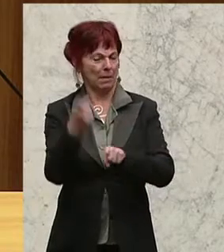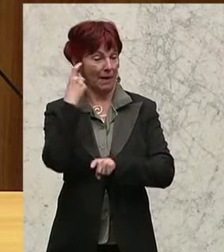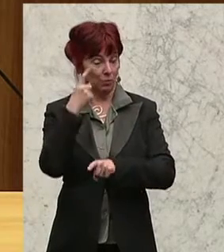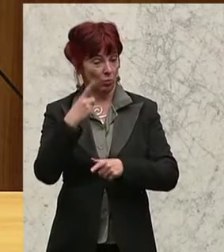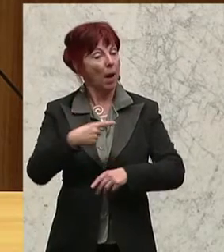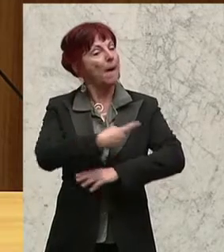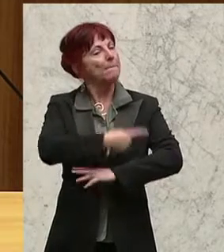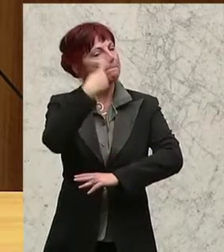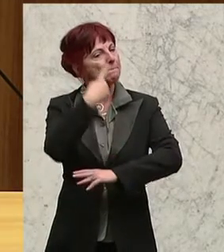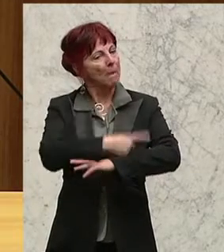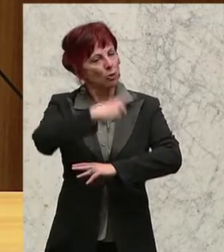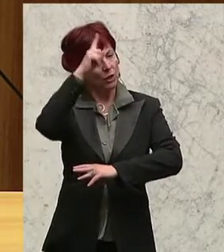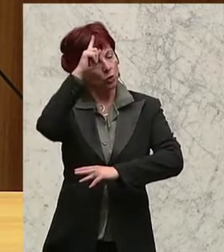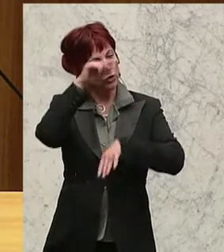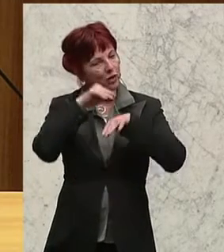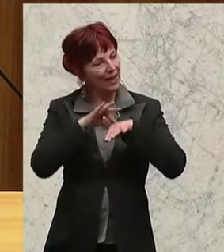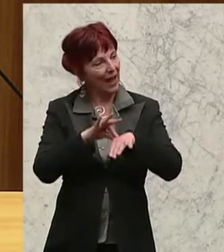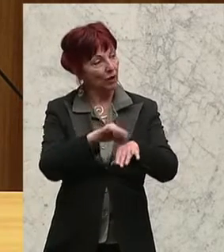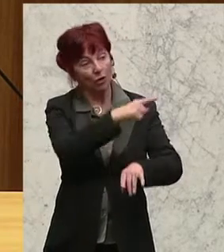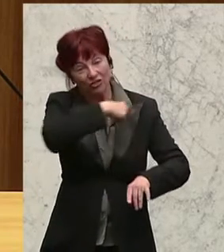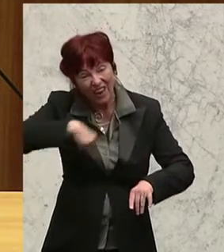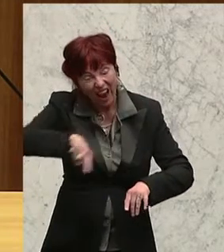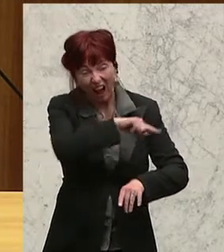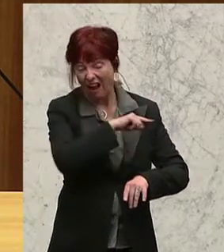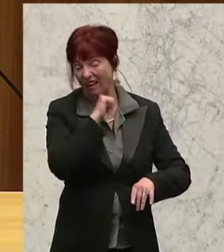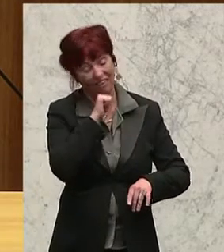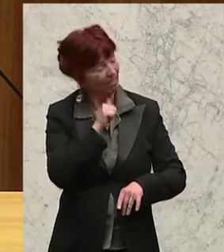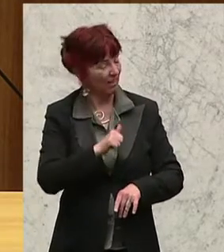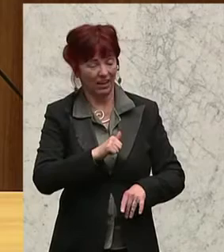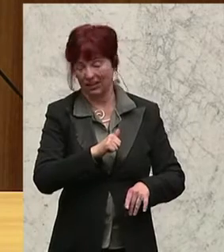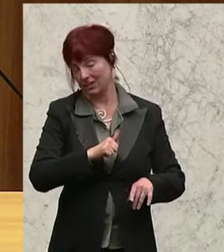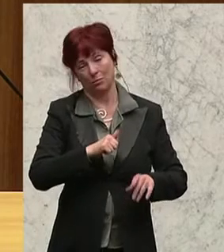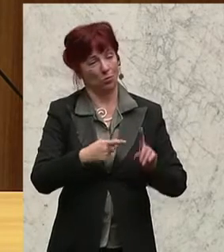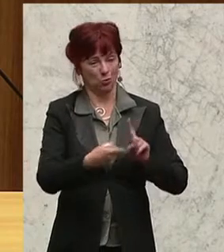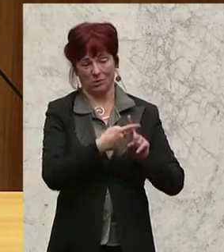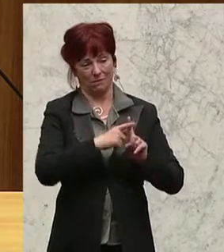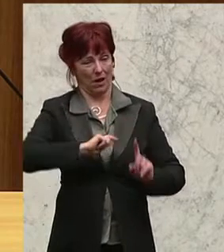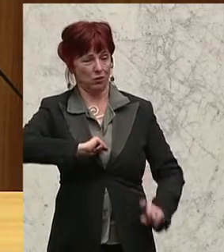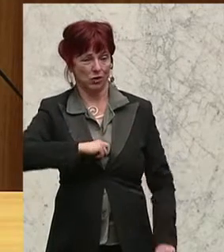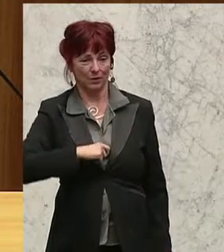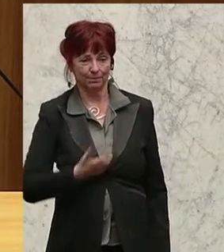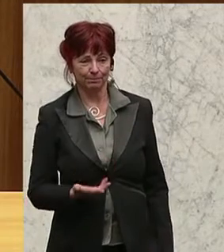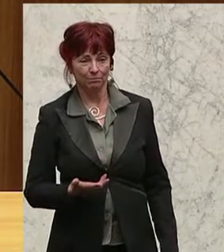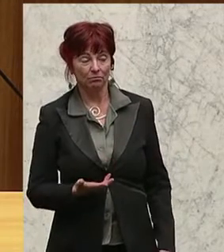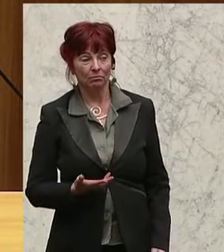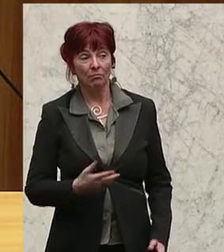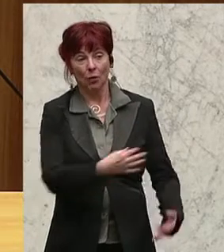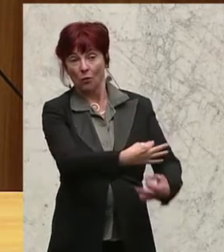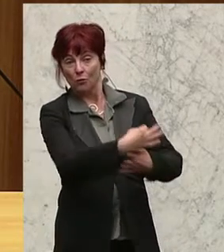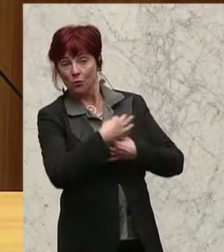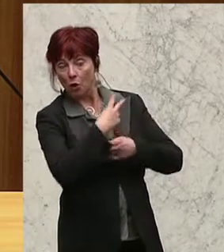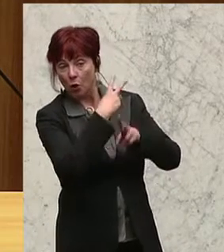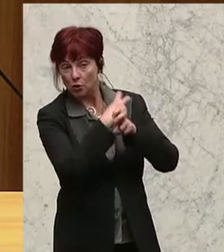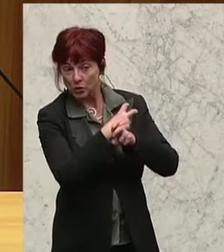eingeführt werden soll, sehen wir alle gemeinsam nicht sehr gerne. Sowohl weil sie für uns Österreicherinnen und